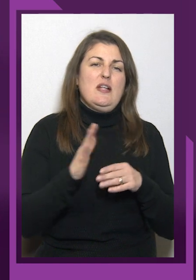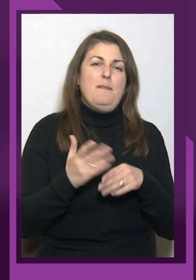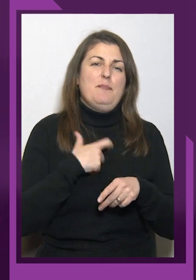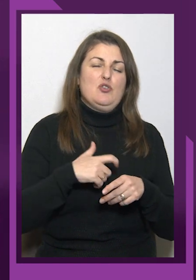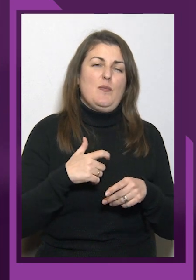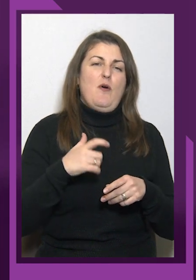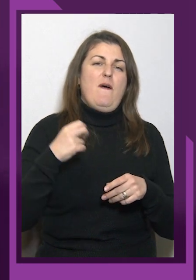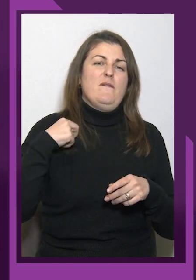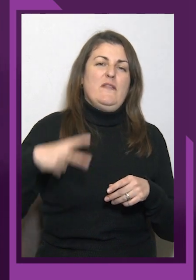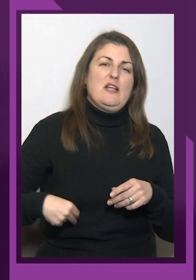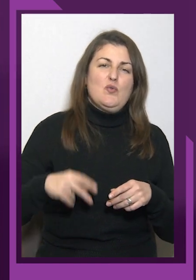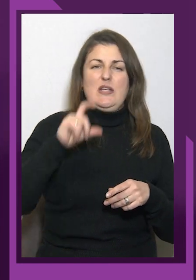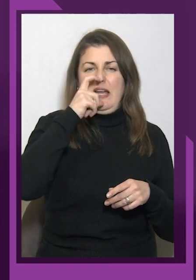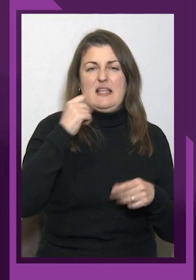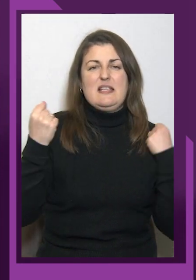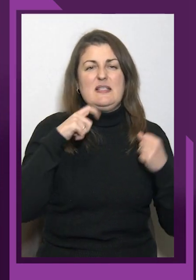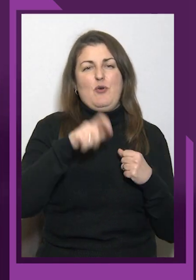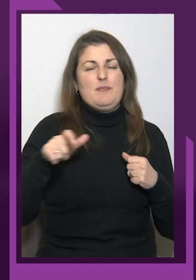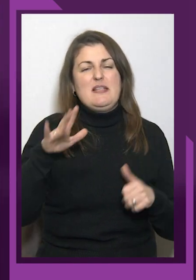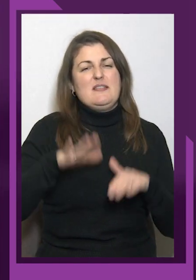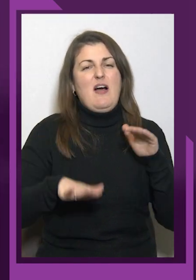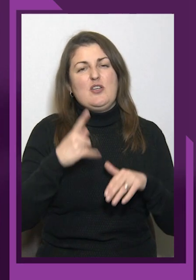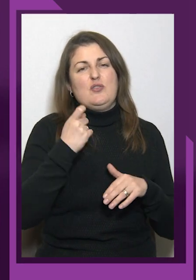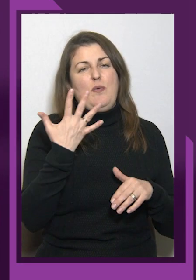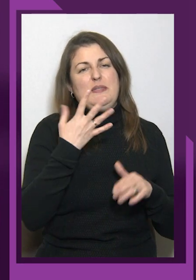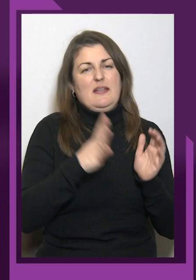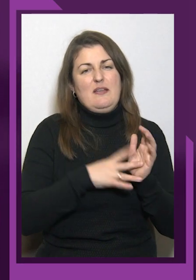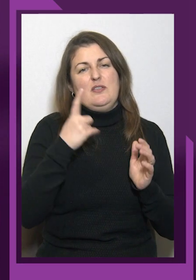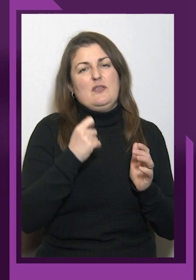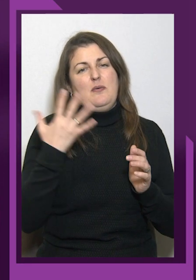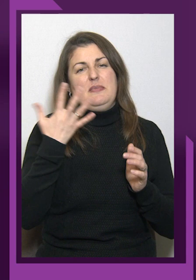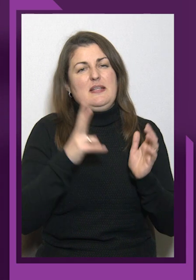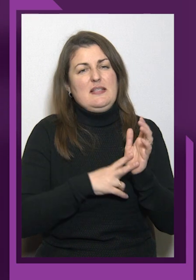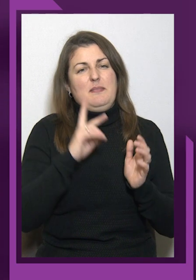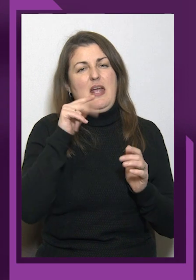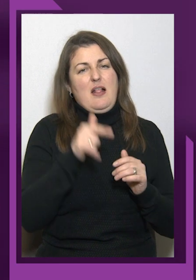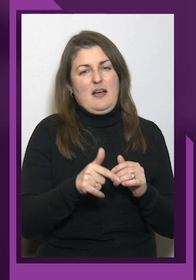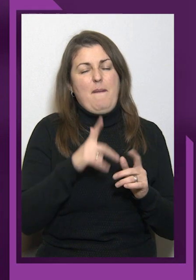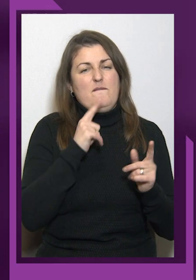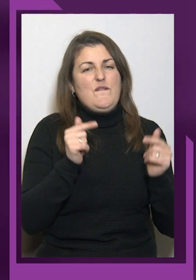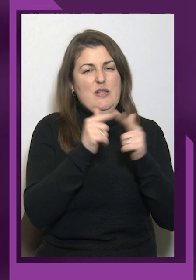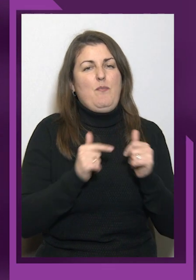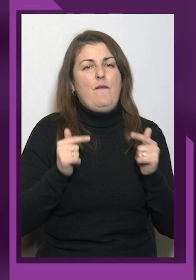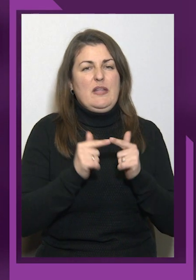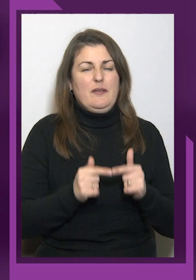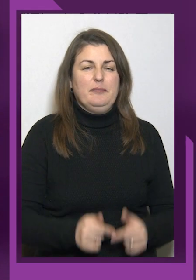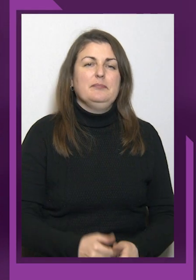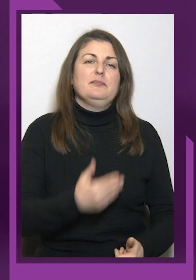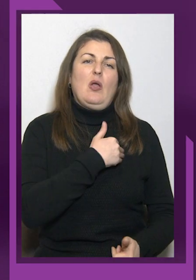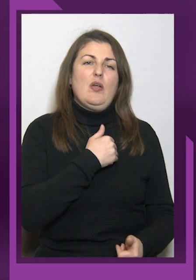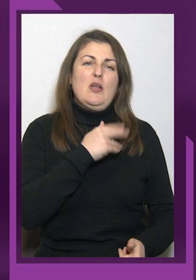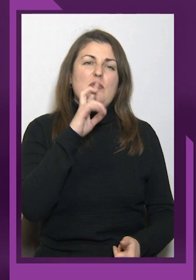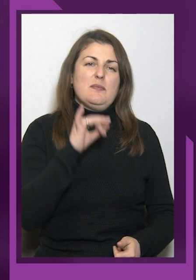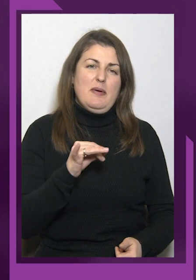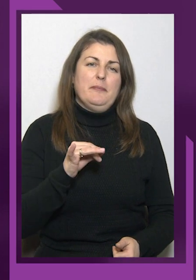159 та 157 кілограмів відповідно. Хотілося б побити свій же рекорд до того, щоб